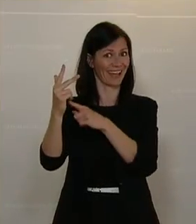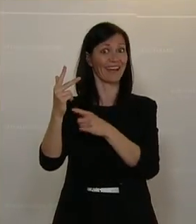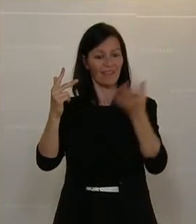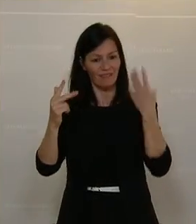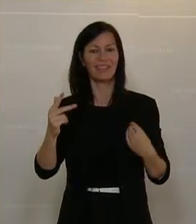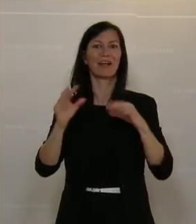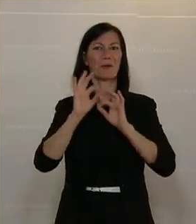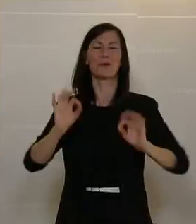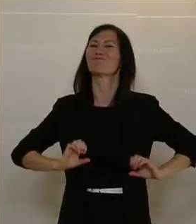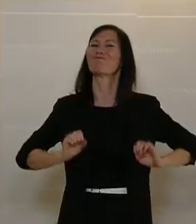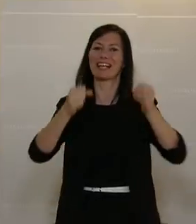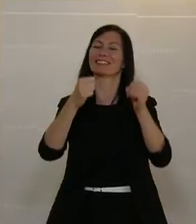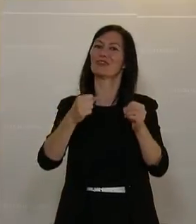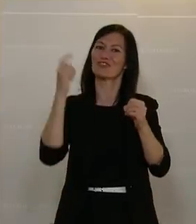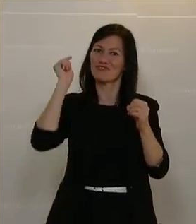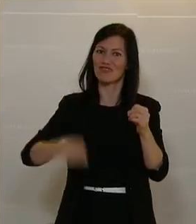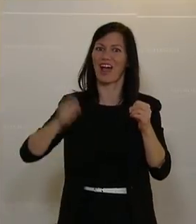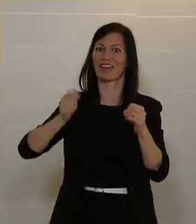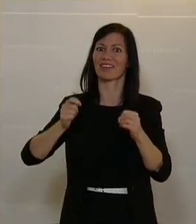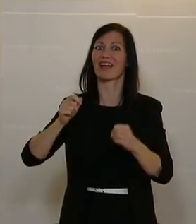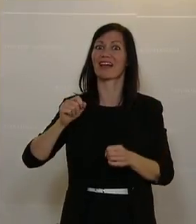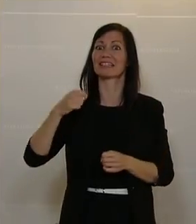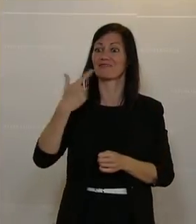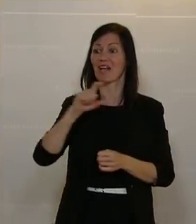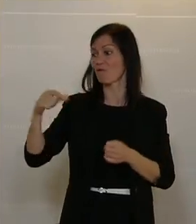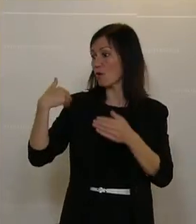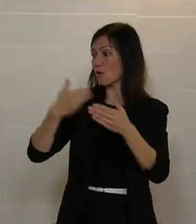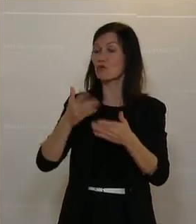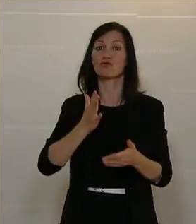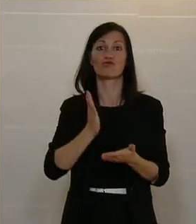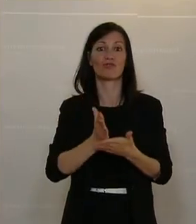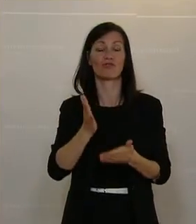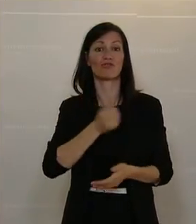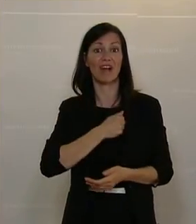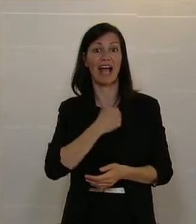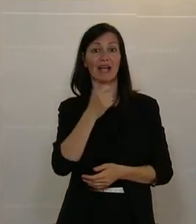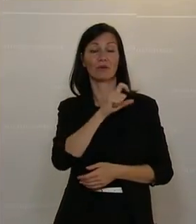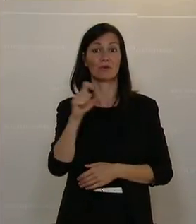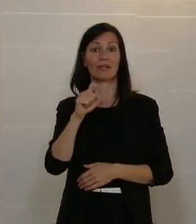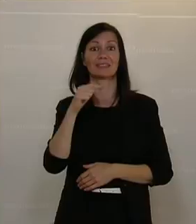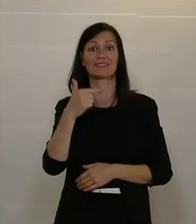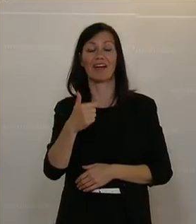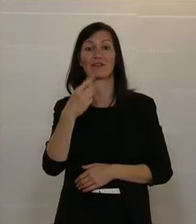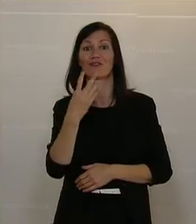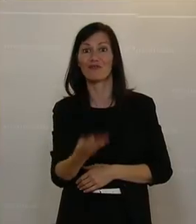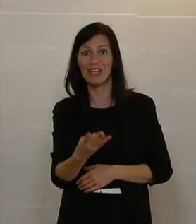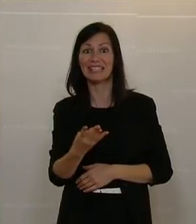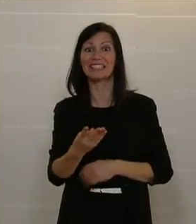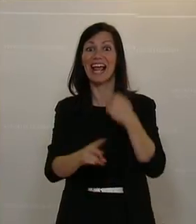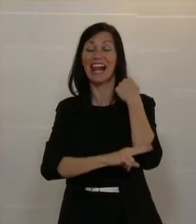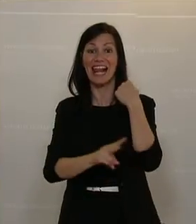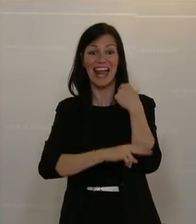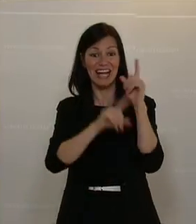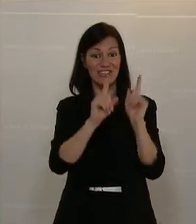mehr eine Initiative gestartet und in den letzten 14 Tagen 142 offene Lehrstellen für Menschen, für junge